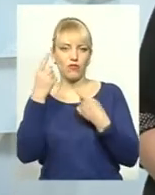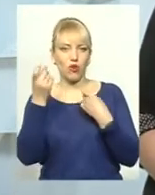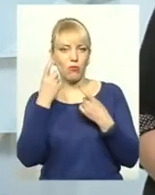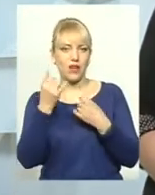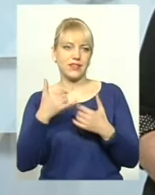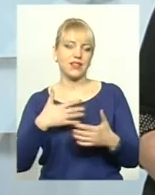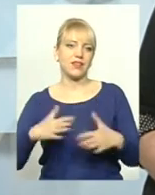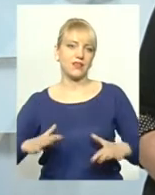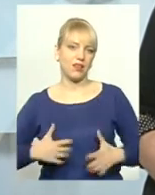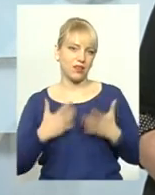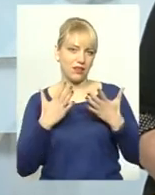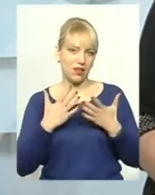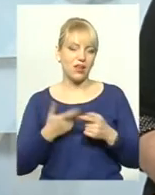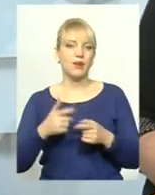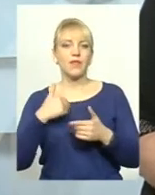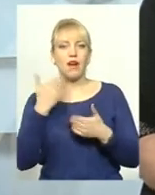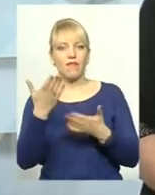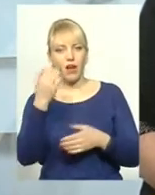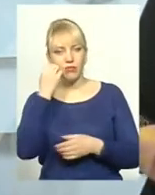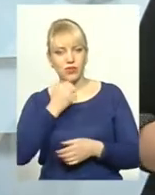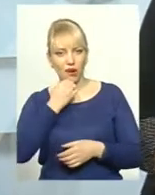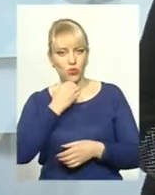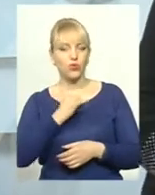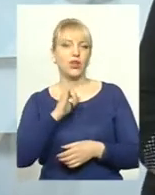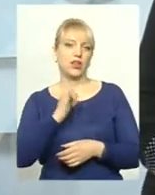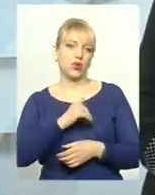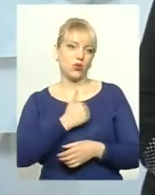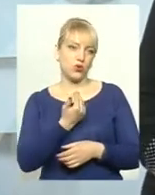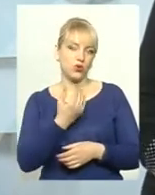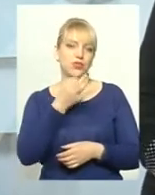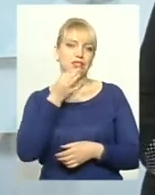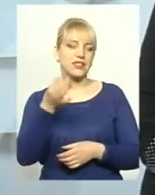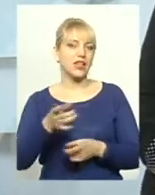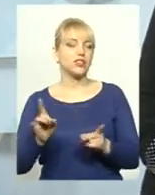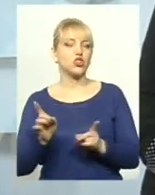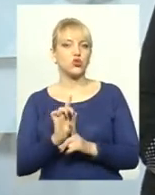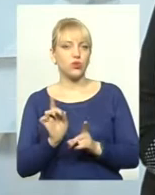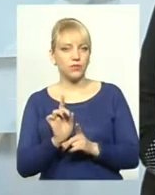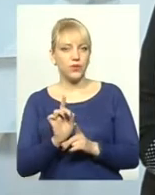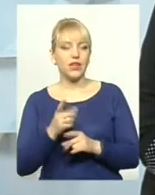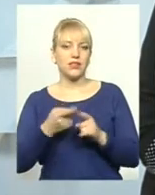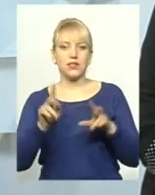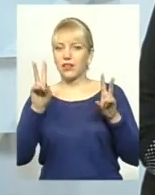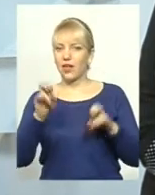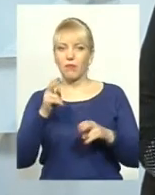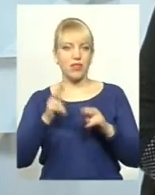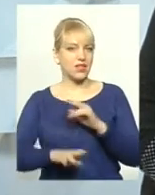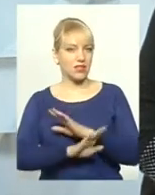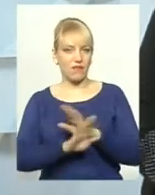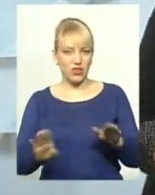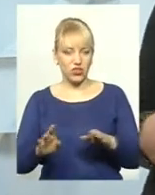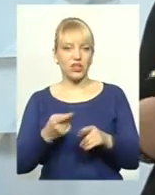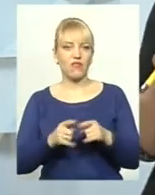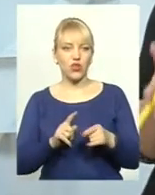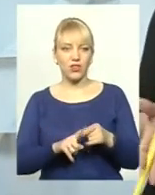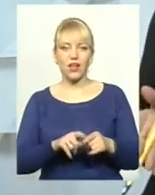і натхнення. Я вам дякую, хочу сказати, що ця тема не завершена, вона